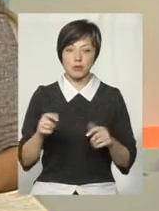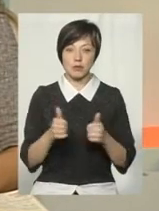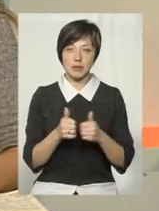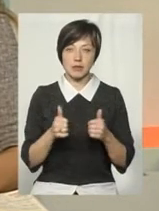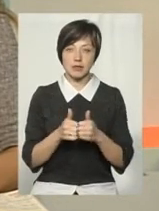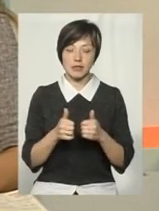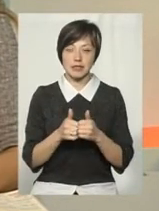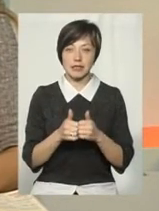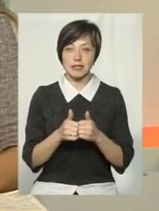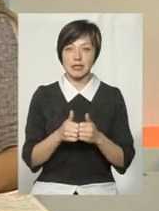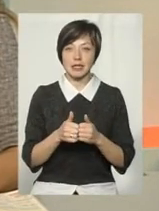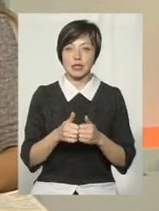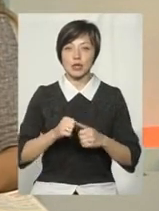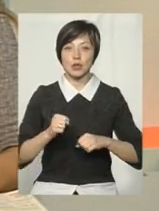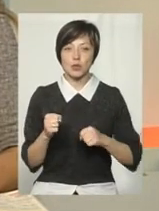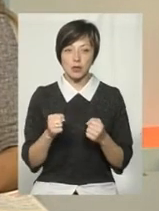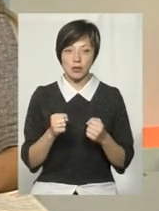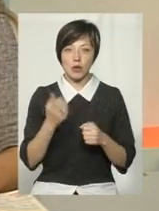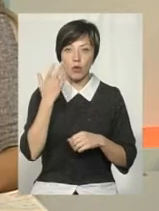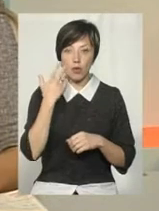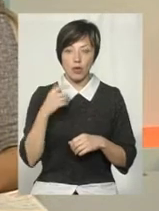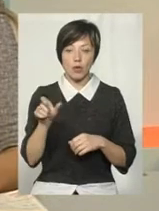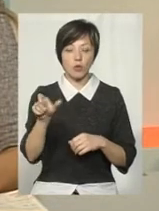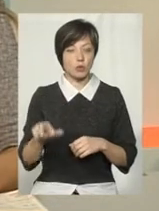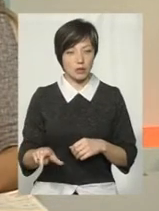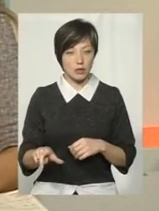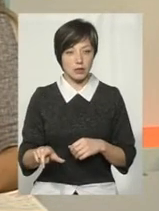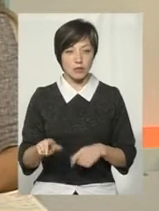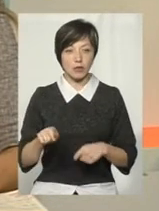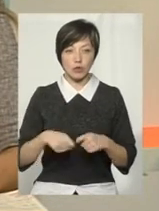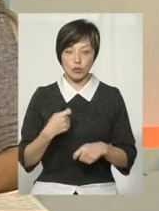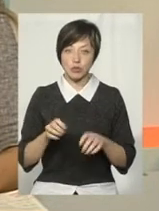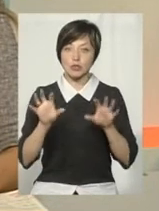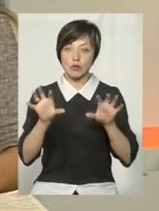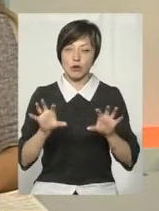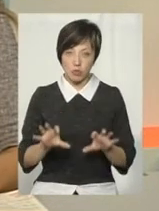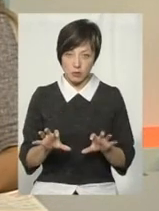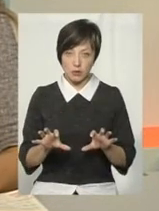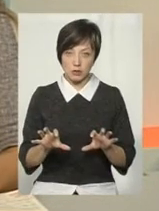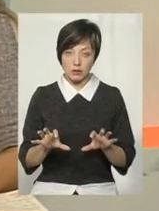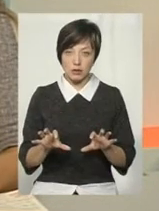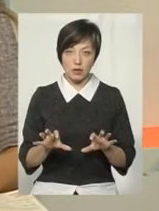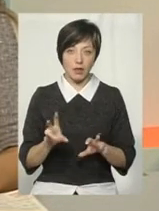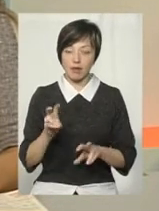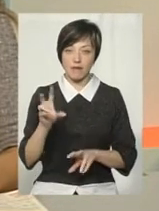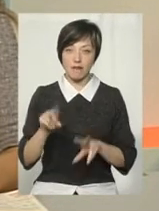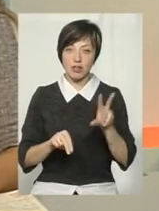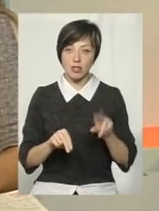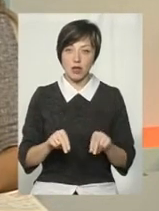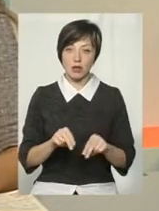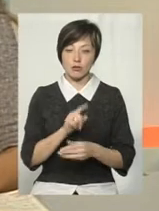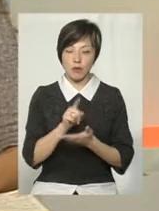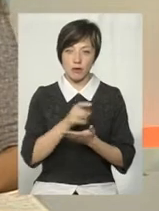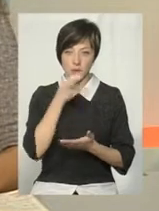друзі. Тобто, коли людина порушує закон, вона не вважає, що вона має